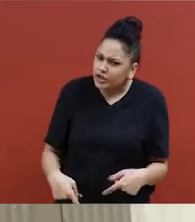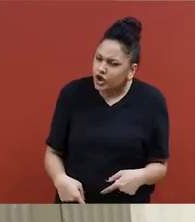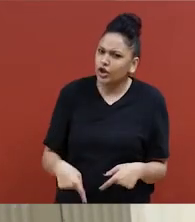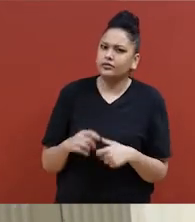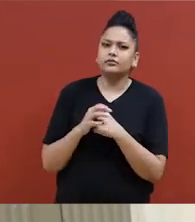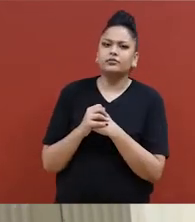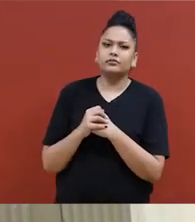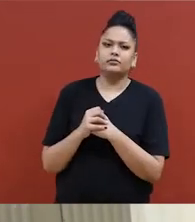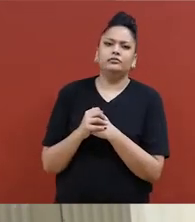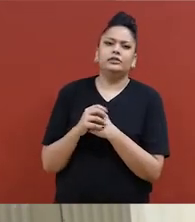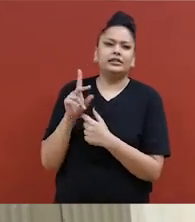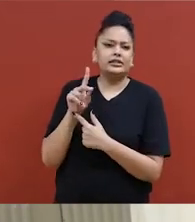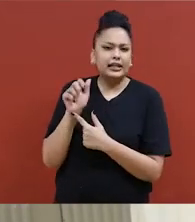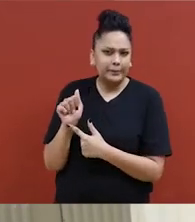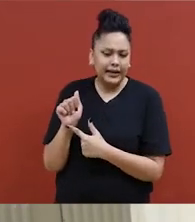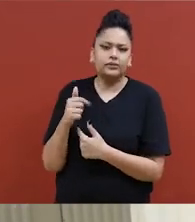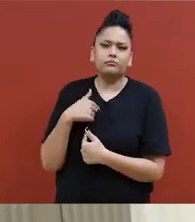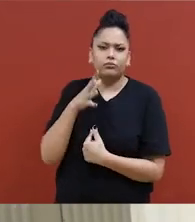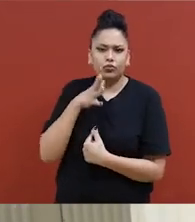un handicap physique,